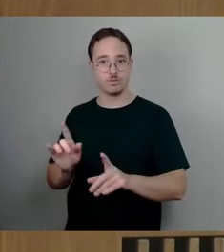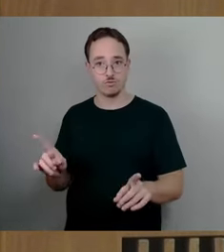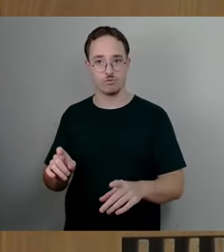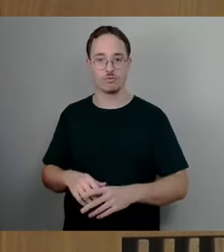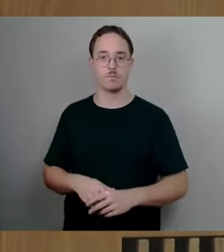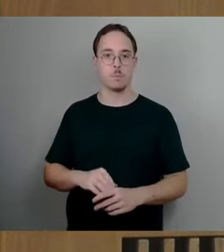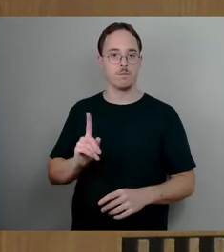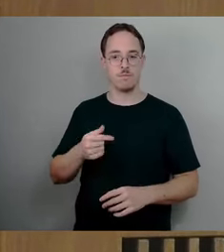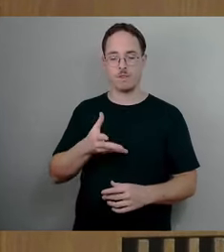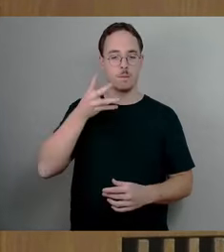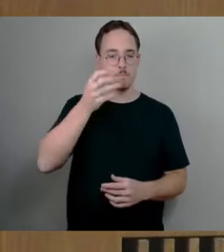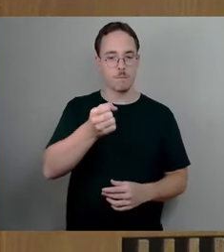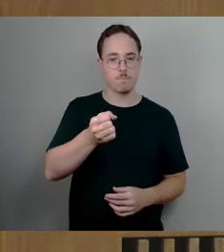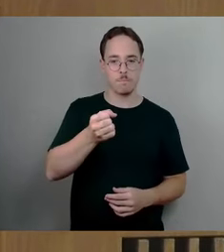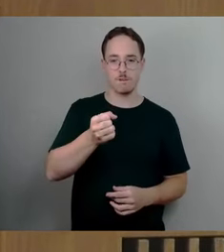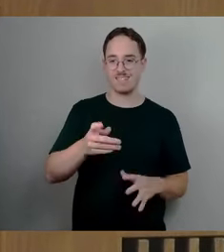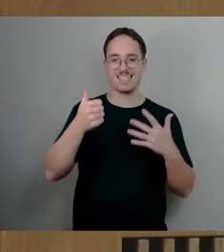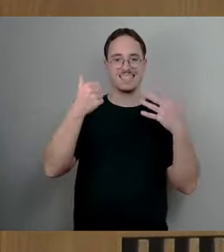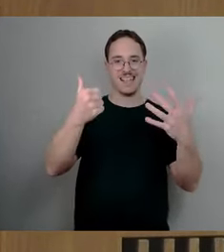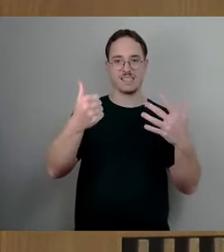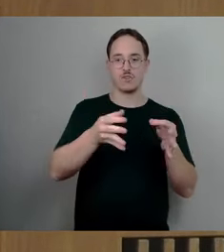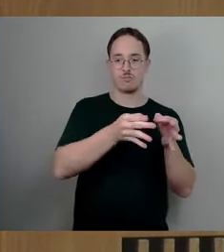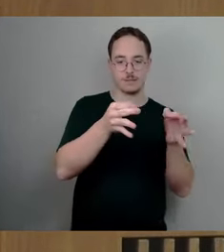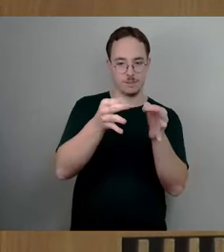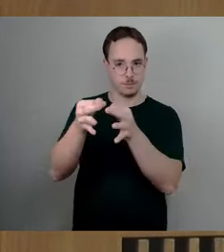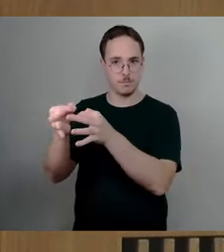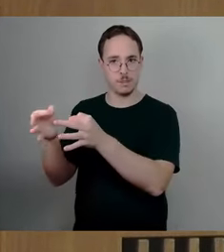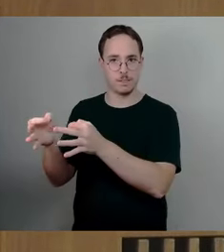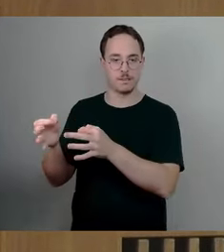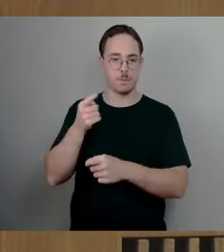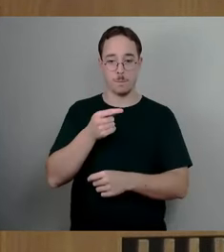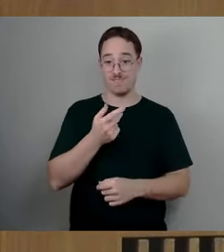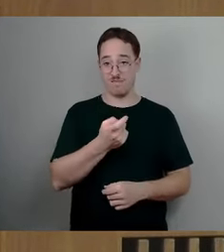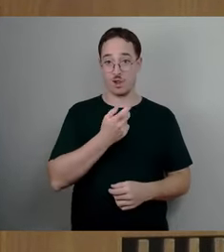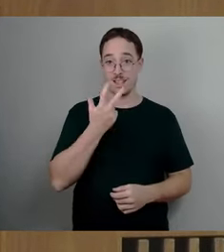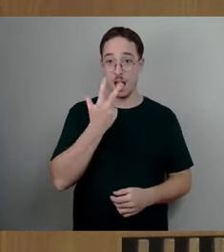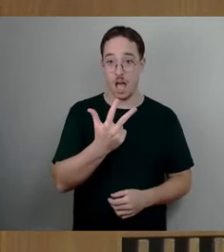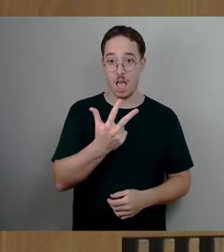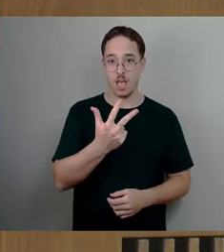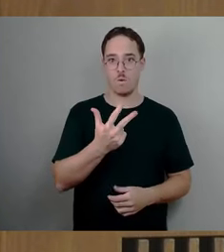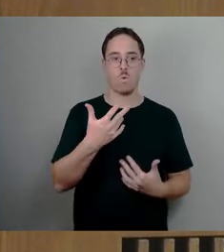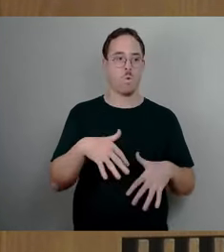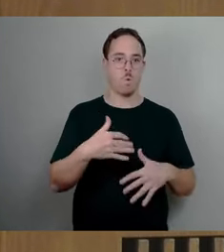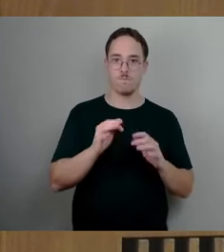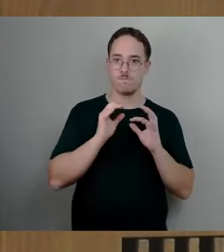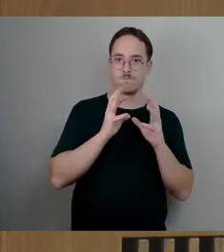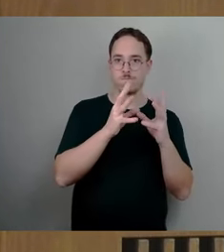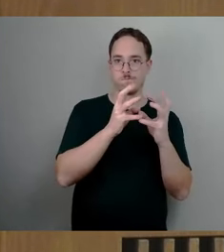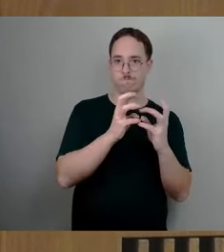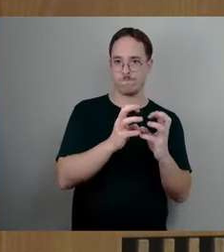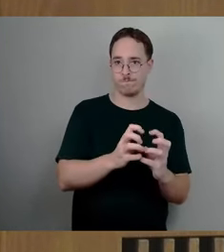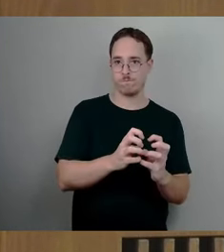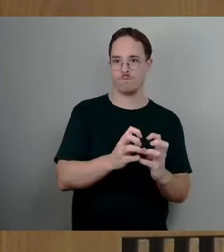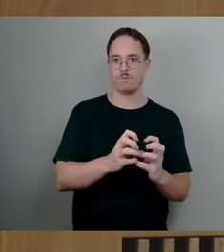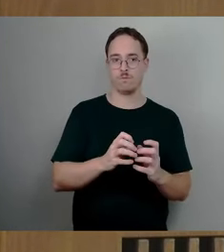drei von sechs Messstellen wirklich mit Querschnittsverlust wegkorrodiert wurde, wie hat man dann auf dieses Gutachten zur Korrosion reagiert? Hat man nochmal